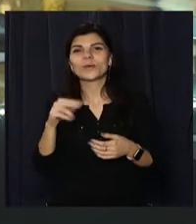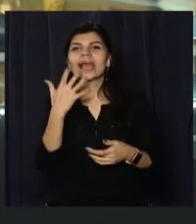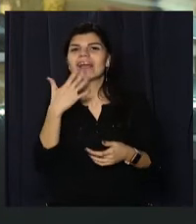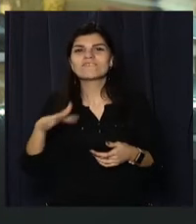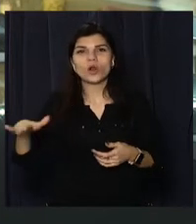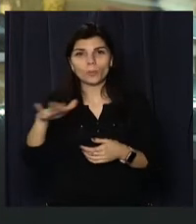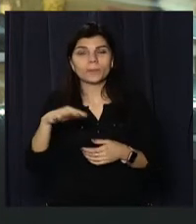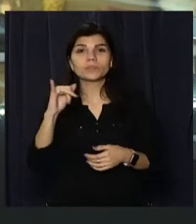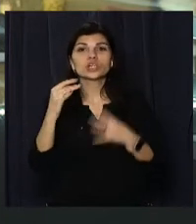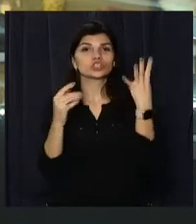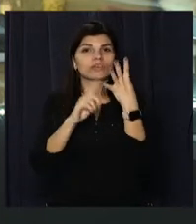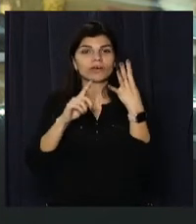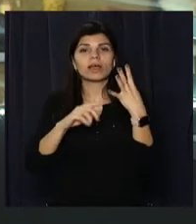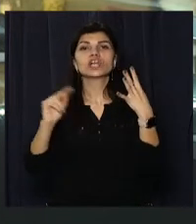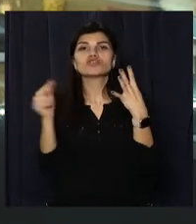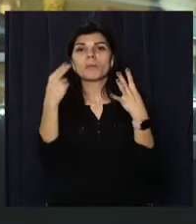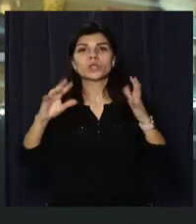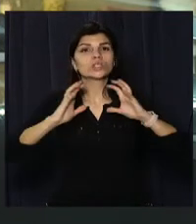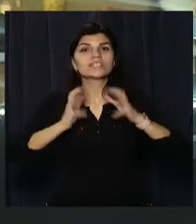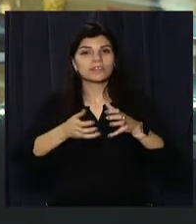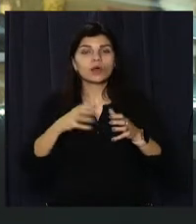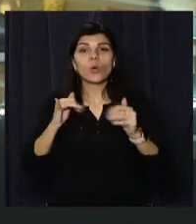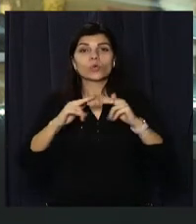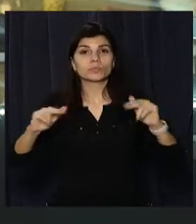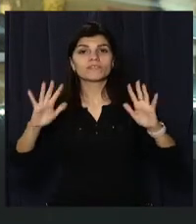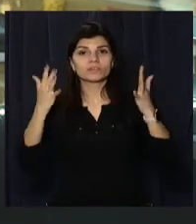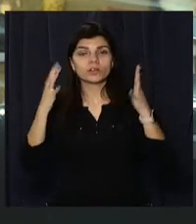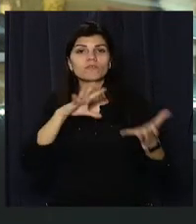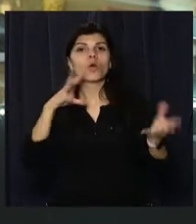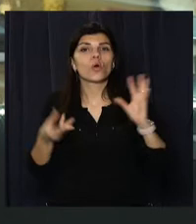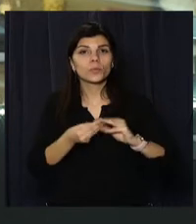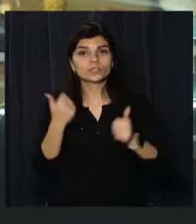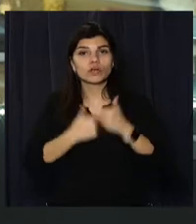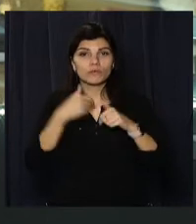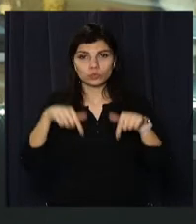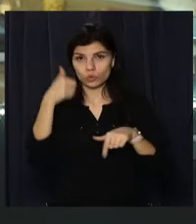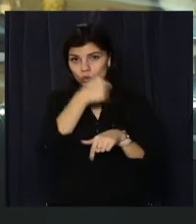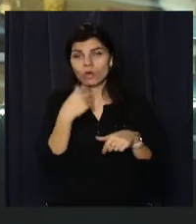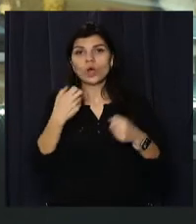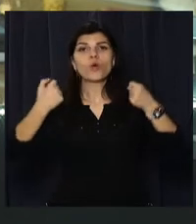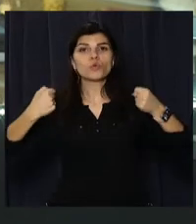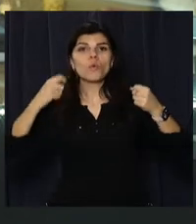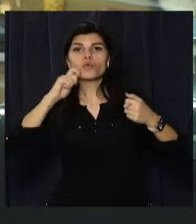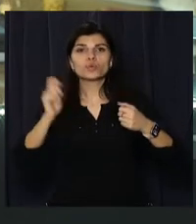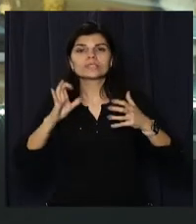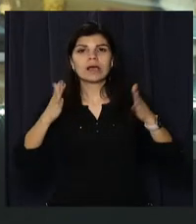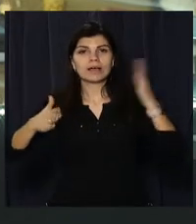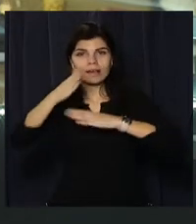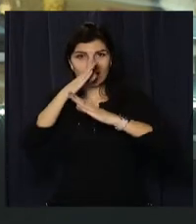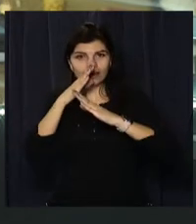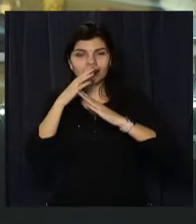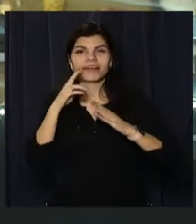Європи і четвертими на чемпіонаті світу. У Дніпрі відбулися заключні змагання цього року на Кубок України з карате –